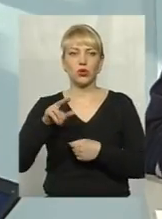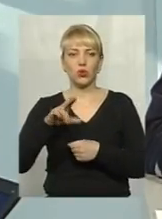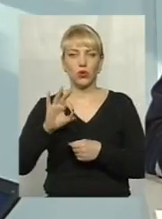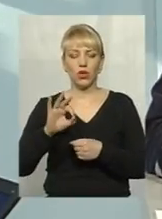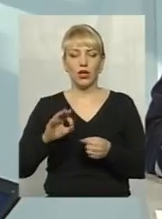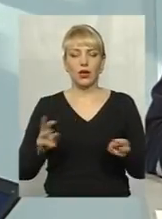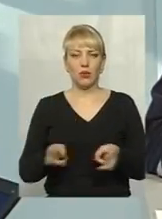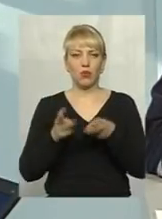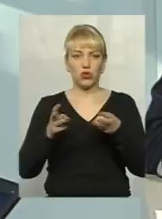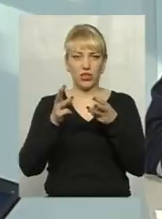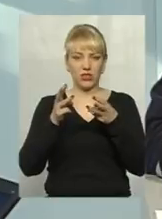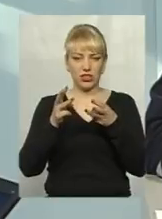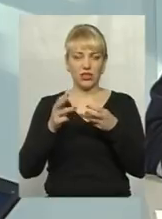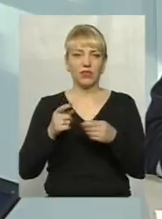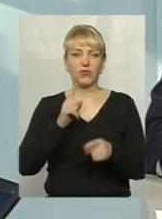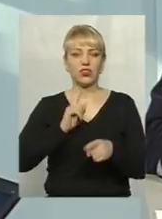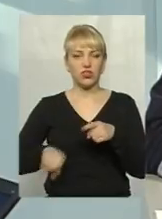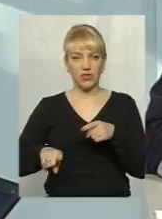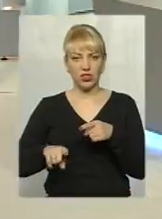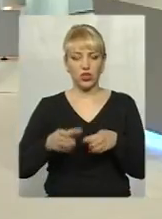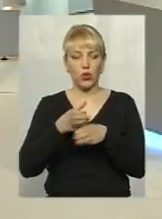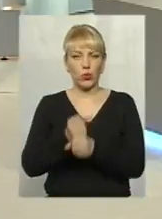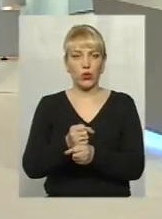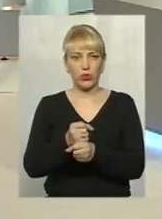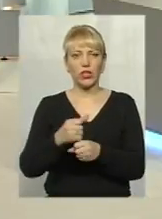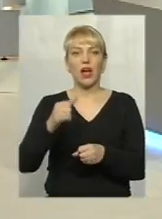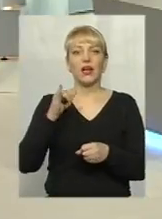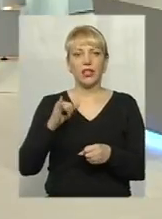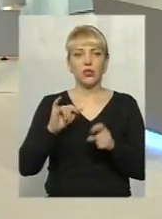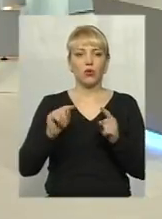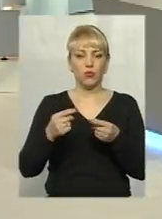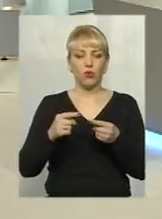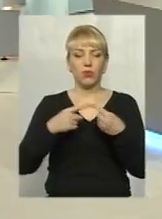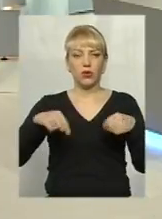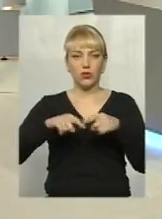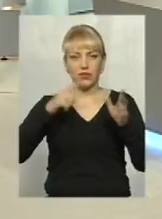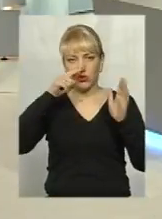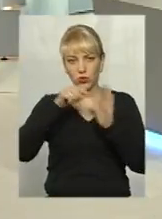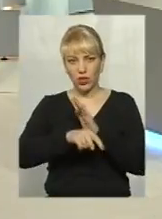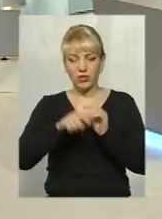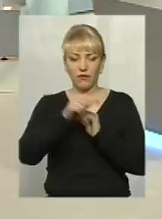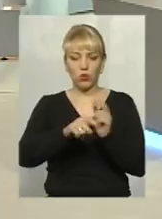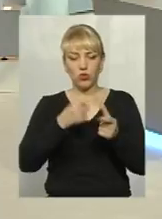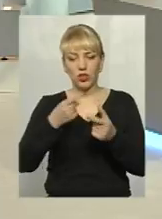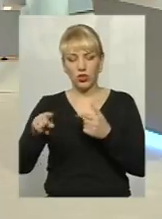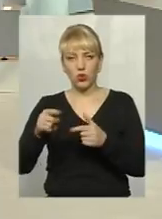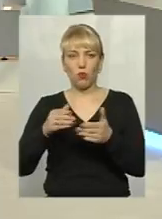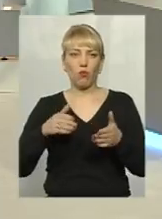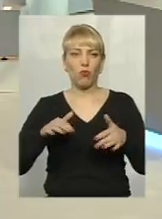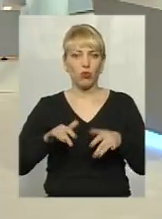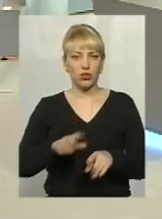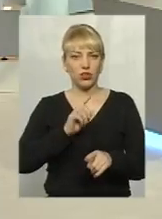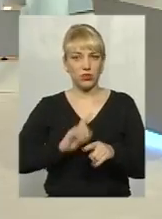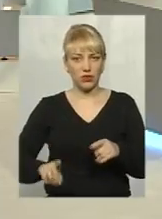-рятувальних підручів набагато швидший. Набагато коротший шлях, і тому підрозділи втручаються в ту чи іншу подію набагато швидше.